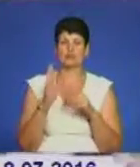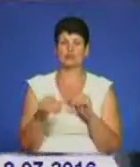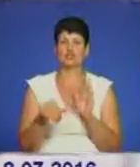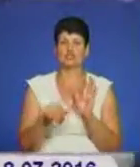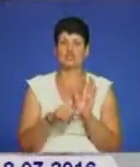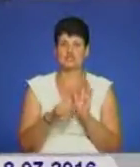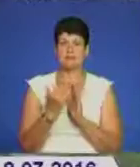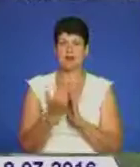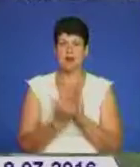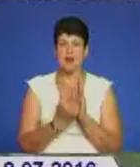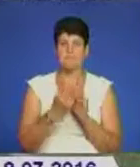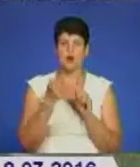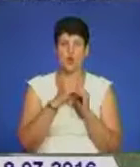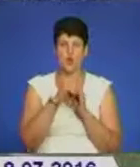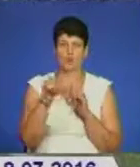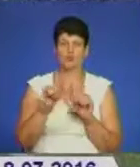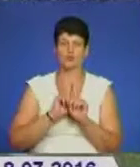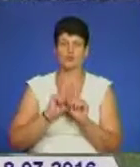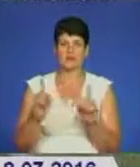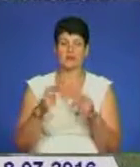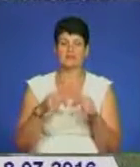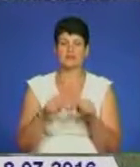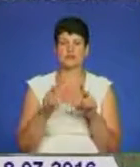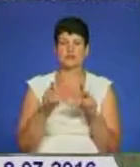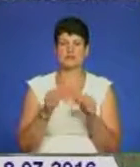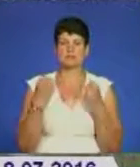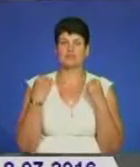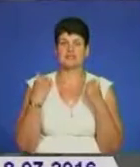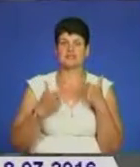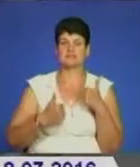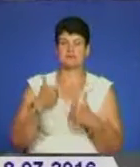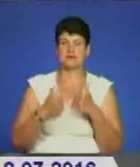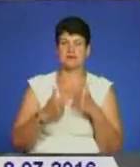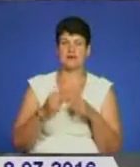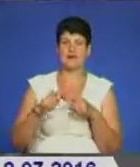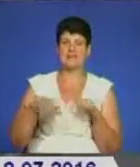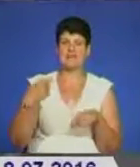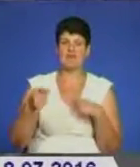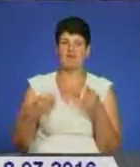«Кожного унікальна». Організатори обіцяють спортивні змагання, естафети, танцювальні розминки та майстер-класи.